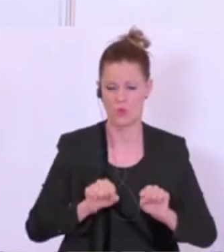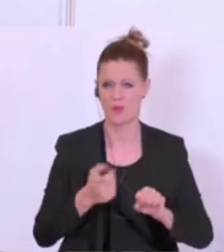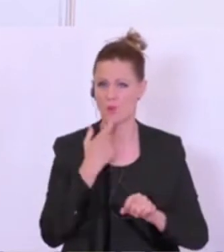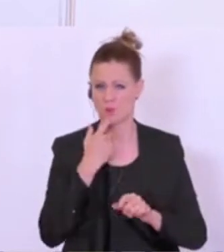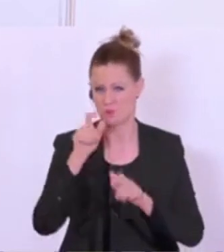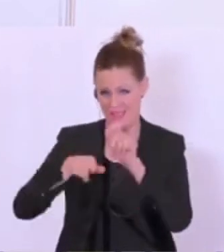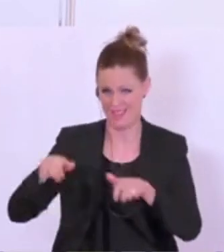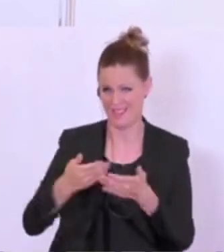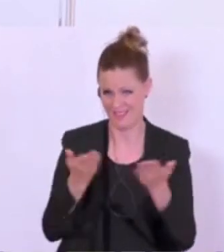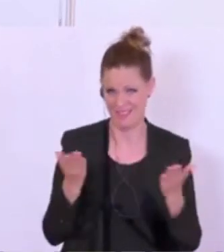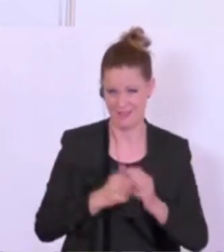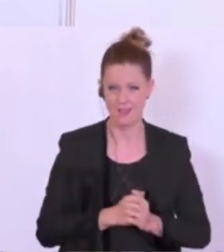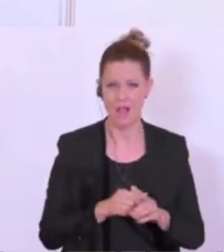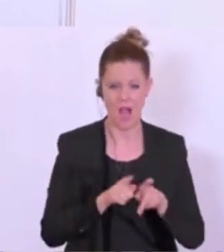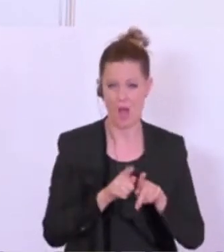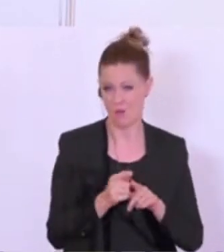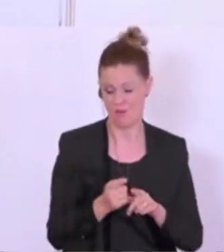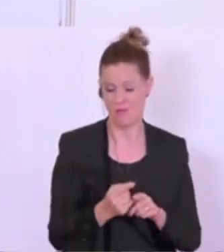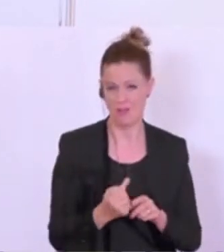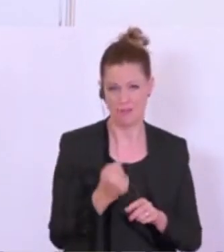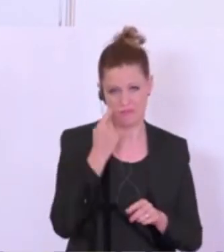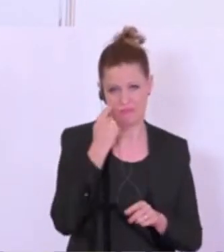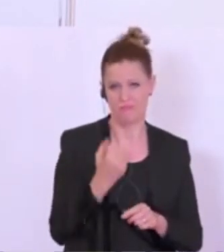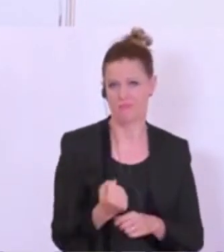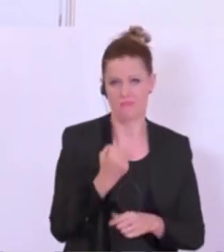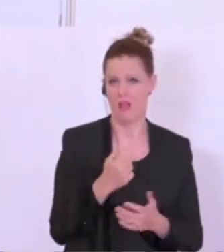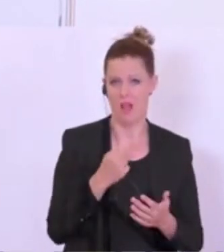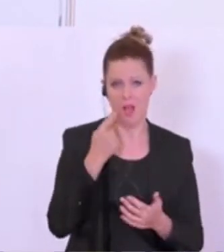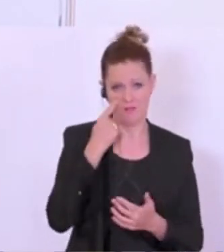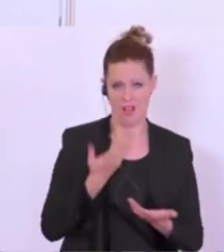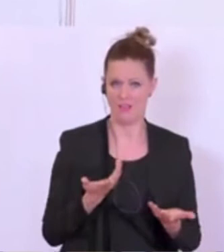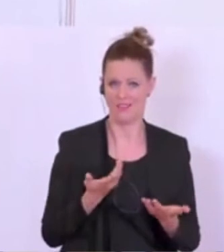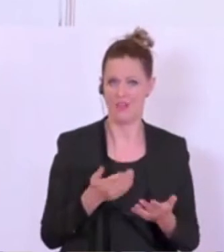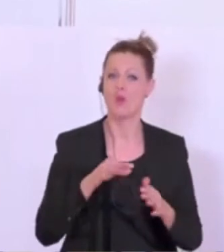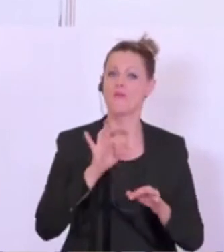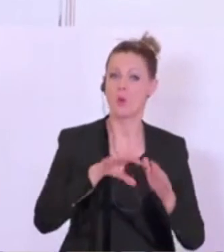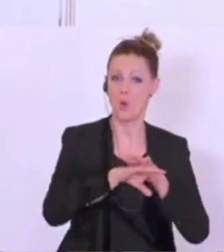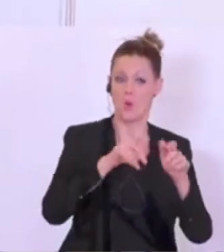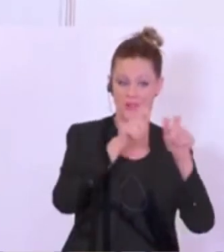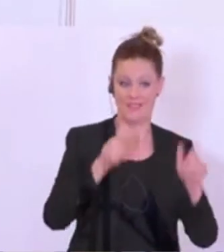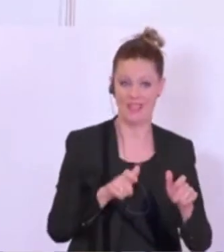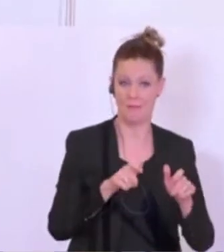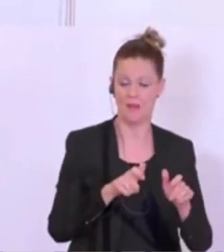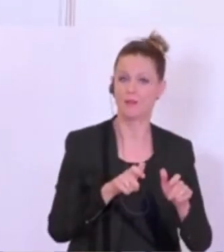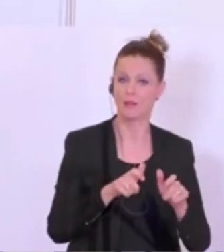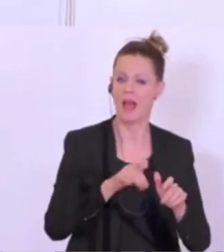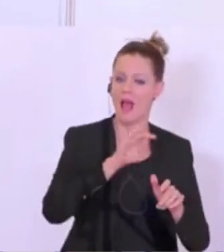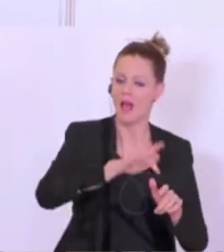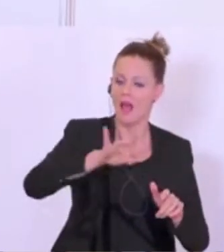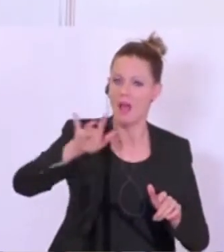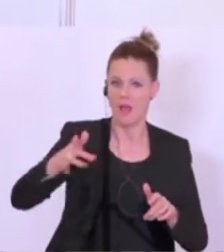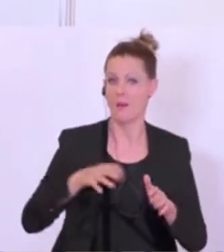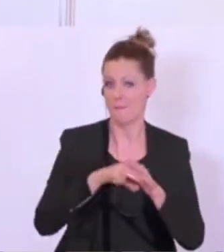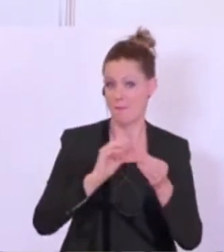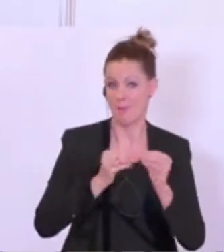Konsumentinnen und Konsumenten. Das sehen wir jetzt auch wieder sehr stark. Für die Unternehmen ist das in Einzelfällen ein Problem, aber kein durchgängiges Problem.